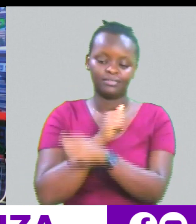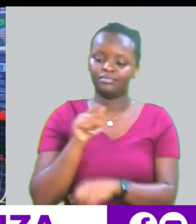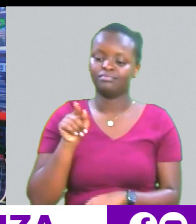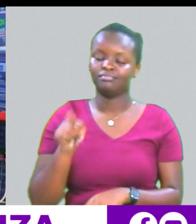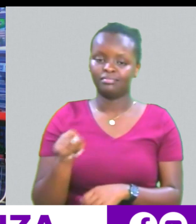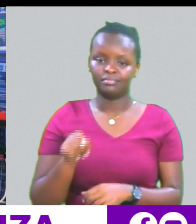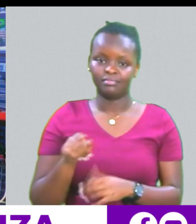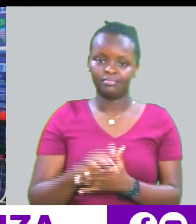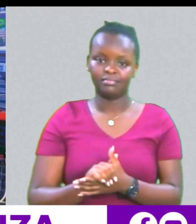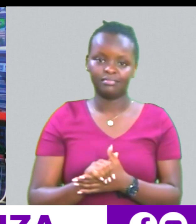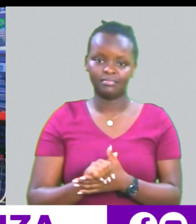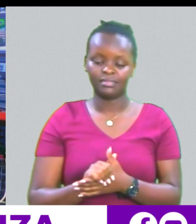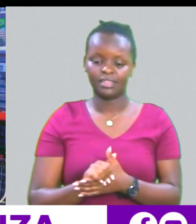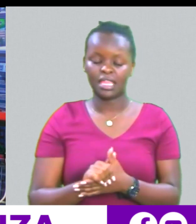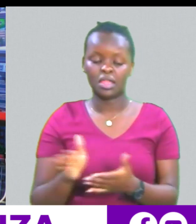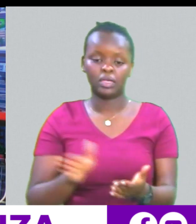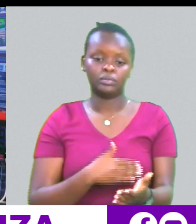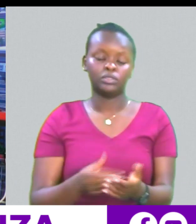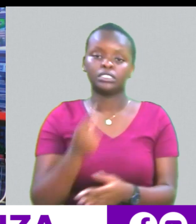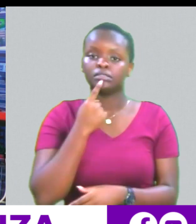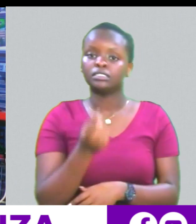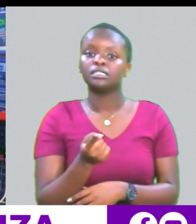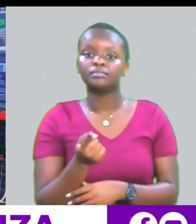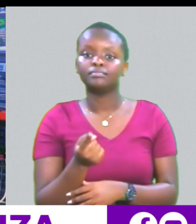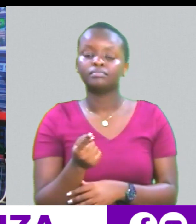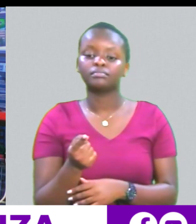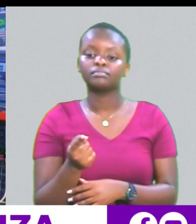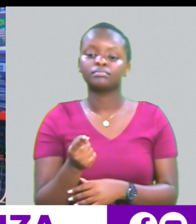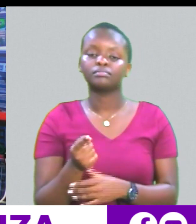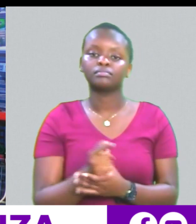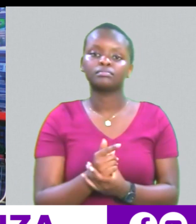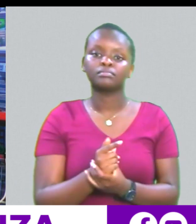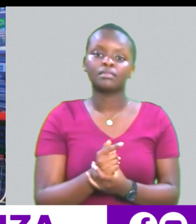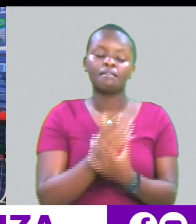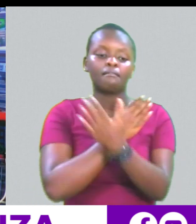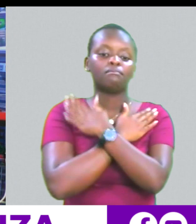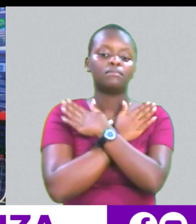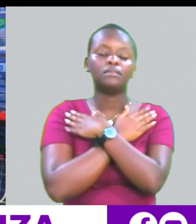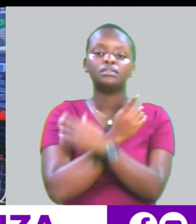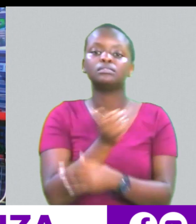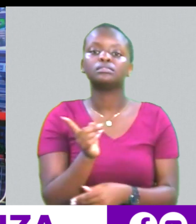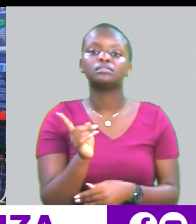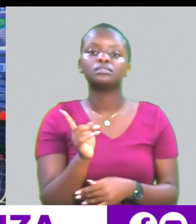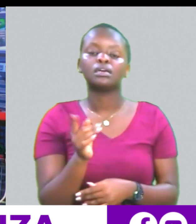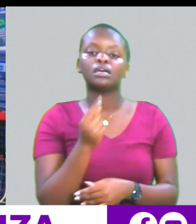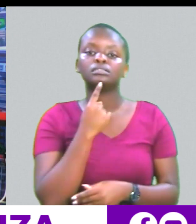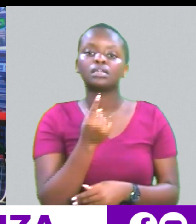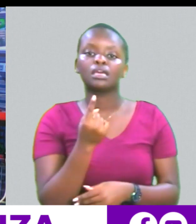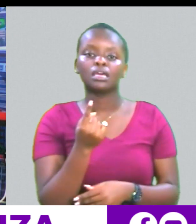na e in terms of musical kuwa nasema according to marafiki wake and water view nyingia